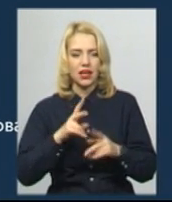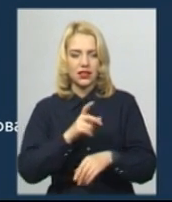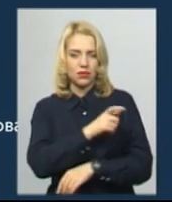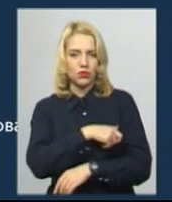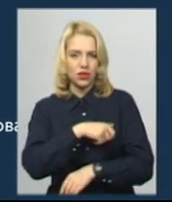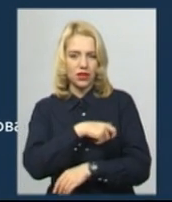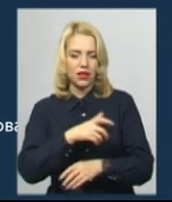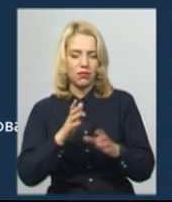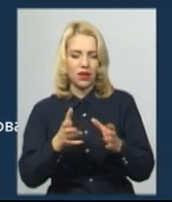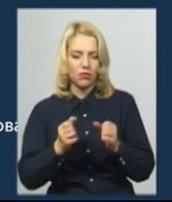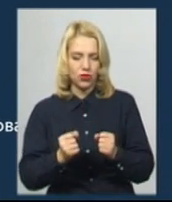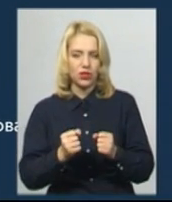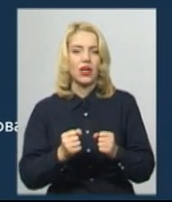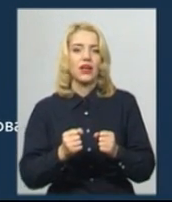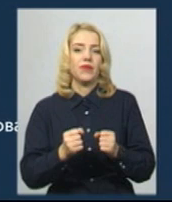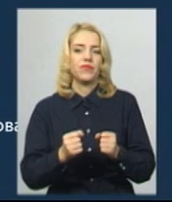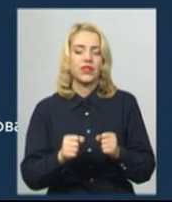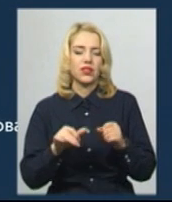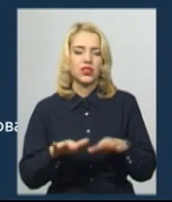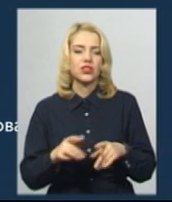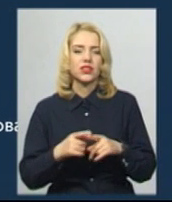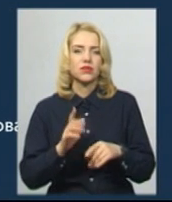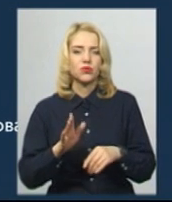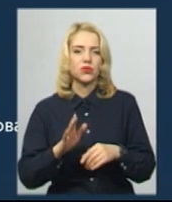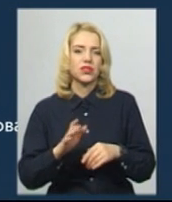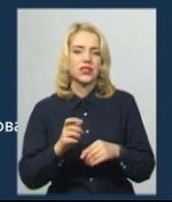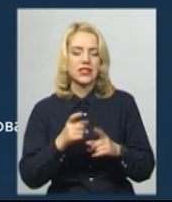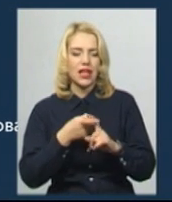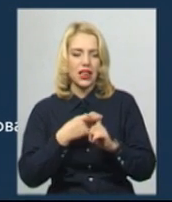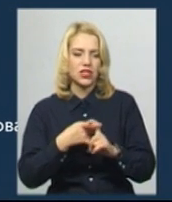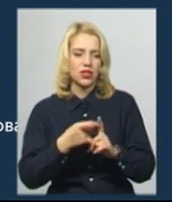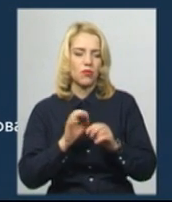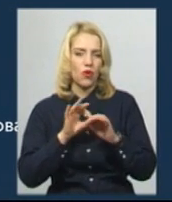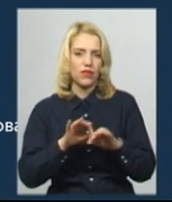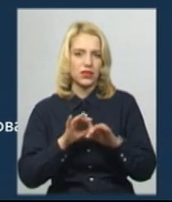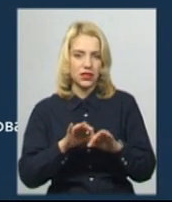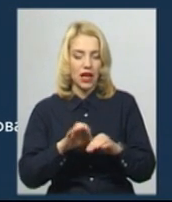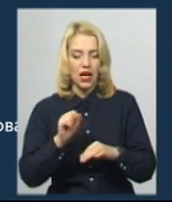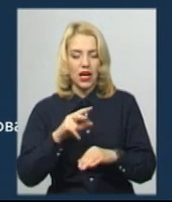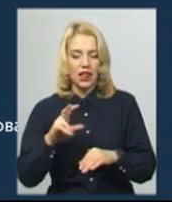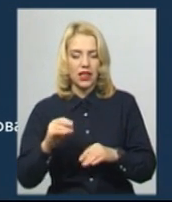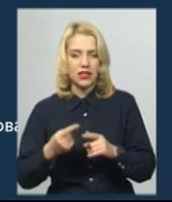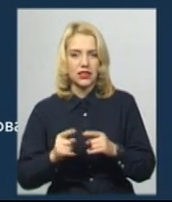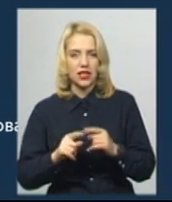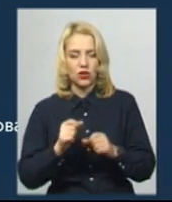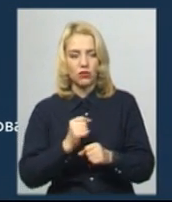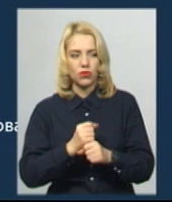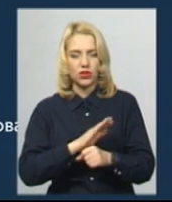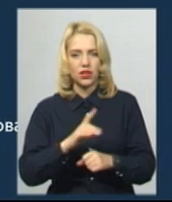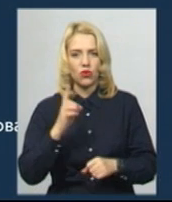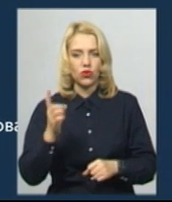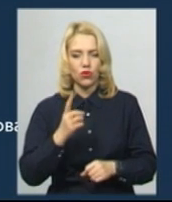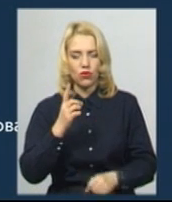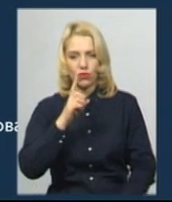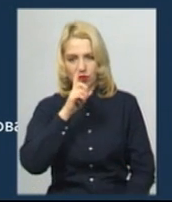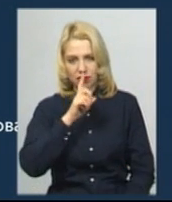там приймуть рішення, буде даліше залежати це проведення далішої роботи. Але це робота не одного місяця,